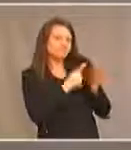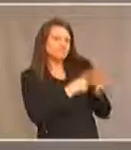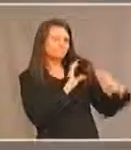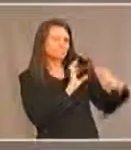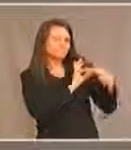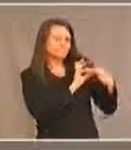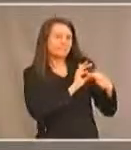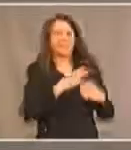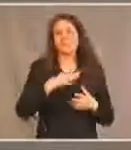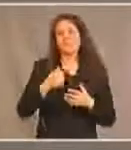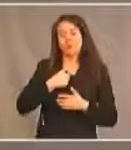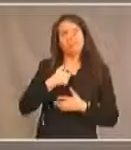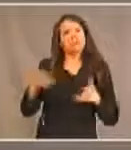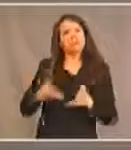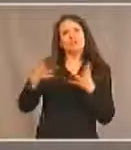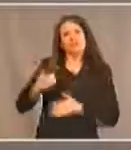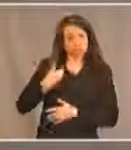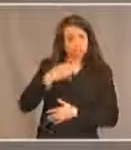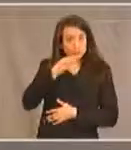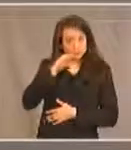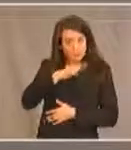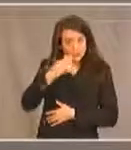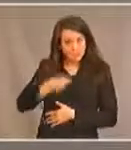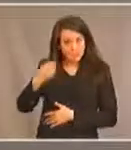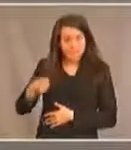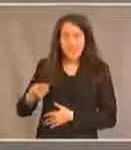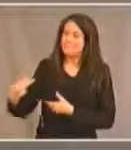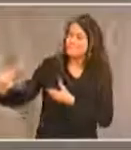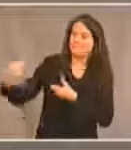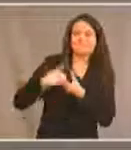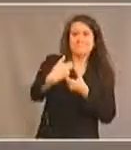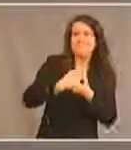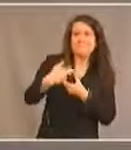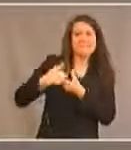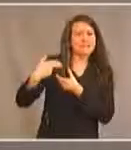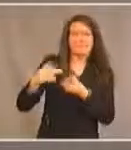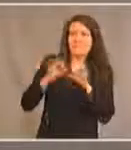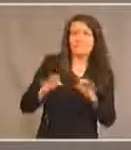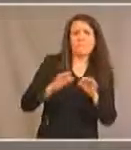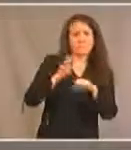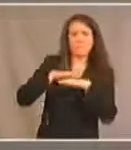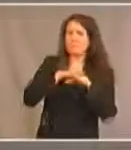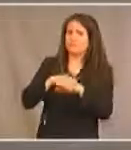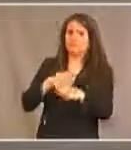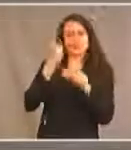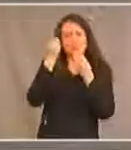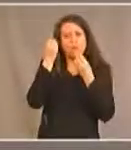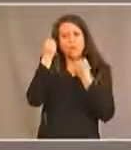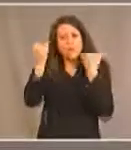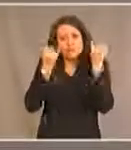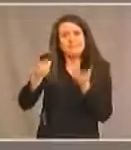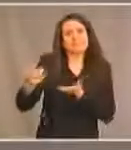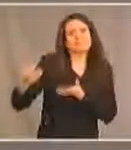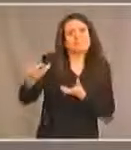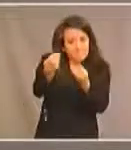encourager les jeunes autochtones qui ont des handicaps à participer à notre consultation, à donner leurs idées